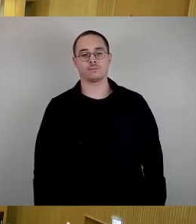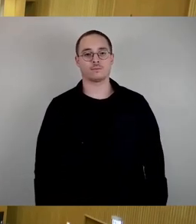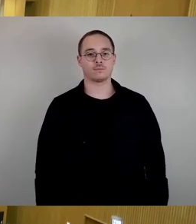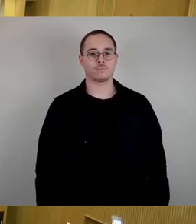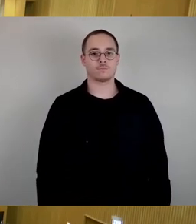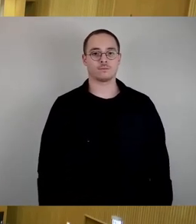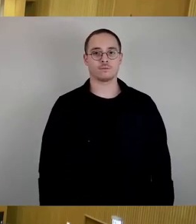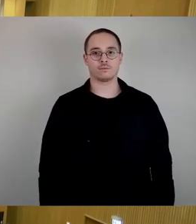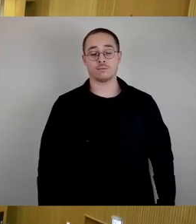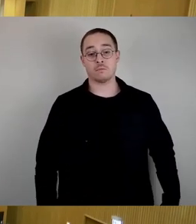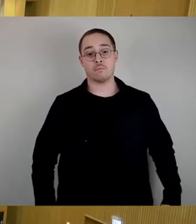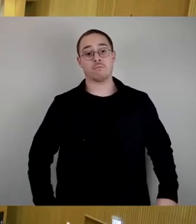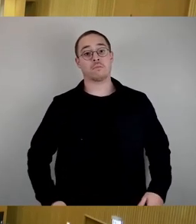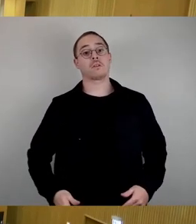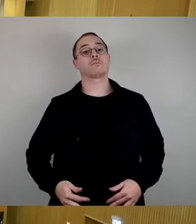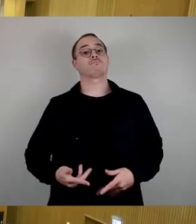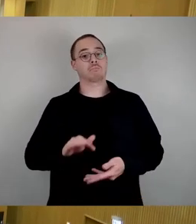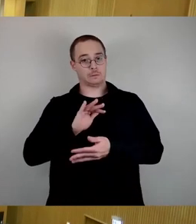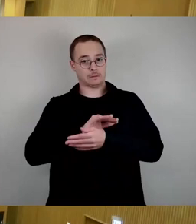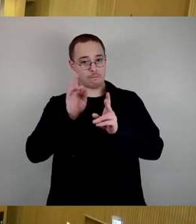Sehr geehrter Herr Oberwald, meine Damen und Herren.